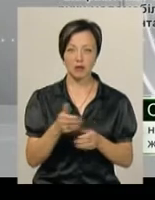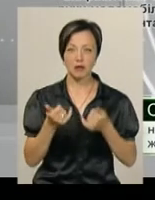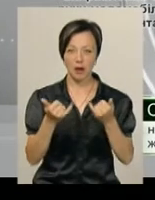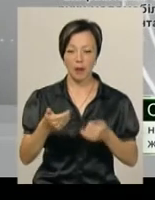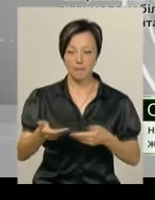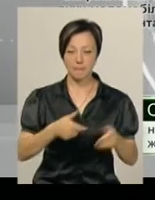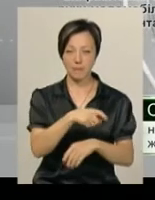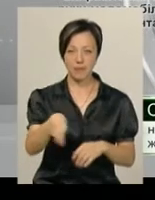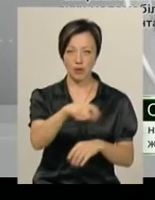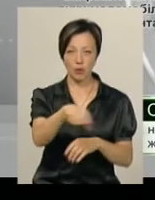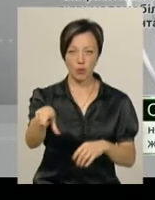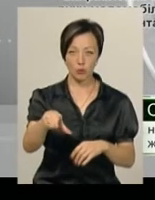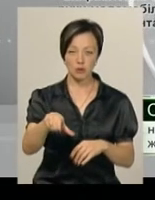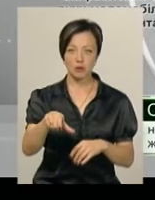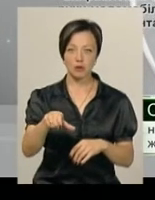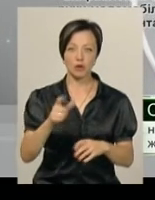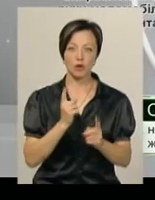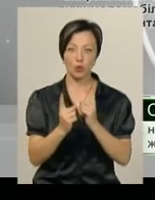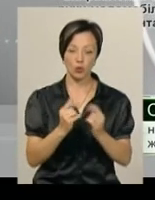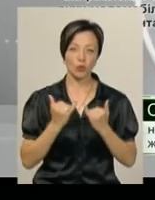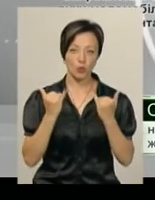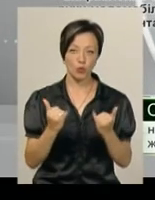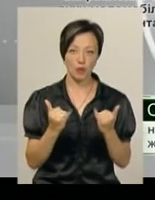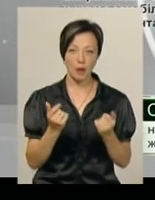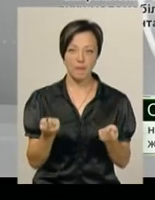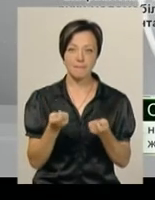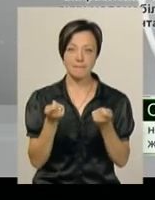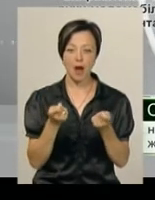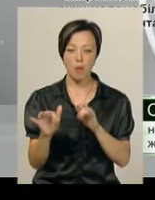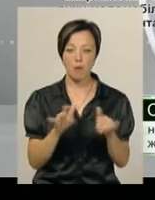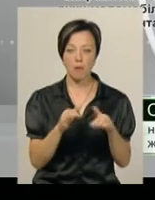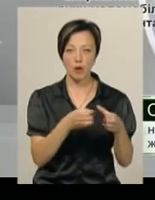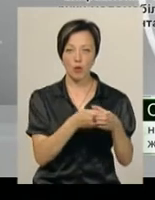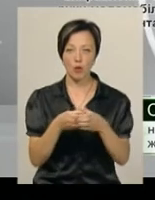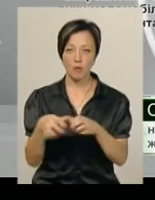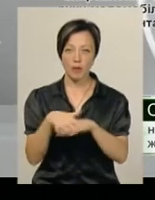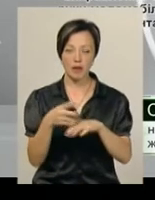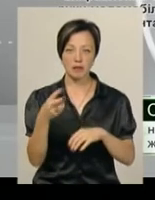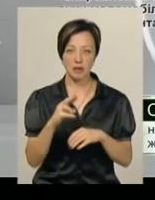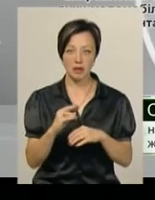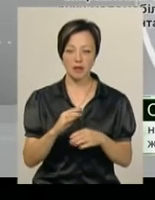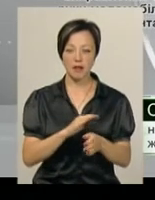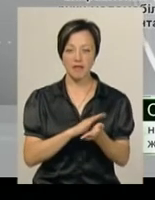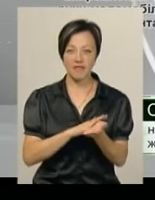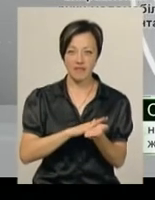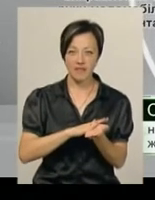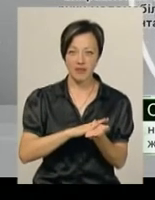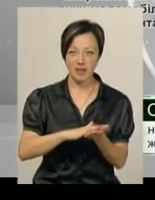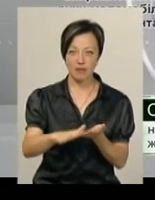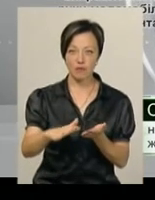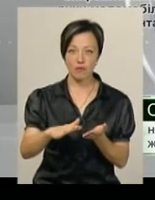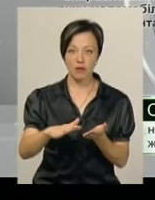руху для маломобільних груп населення, вирівнювання плит з люками,